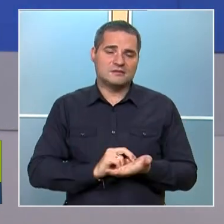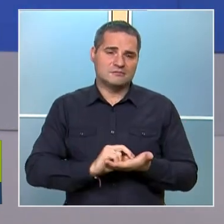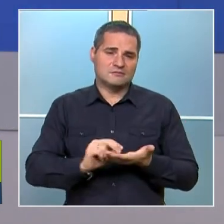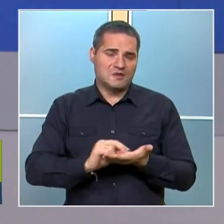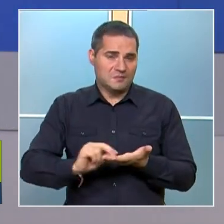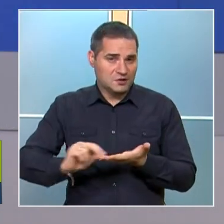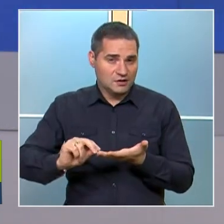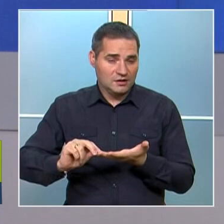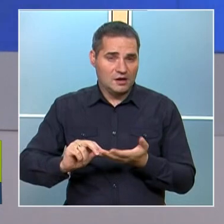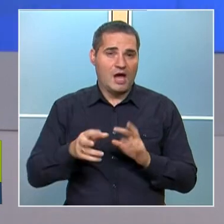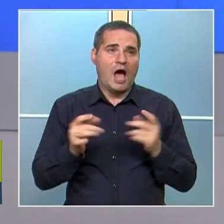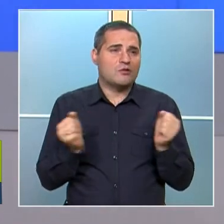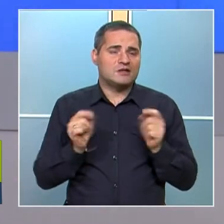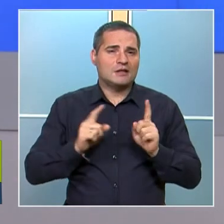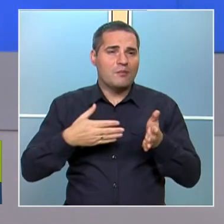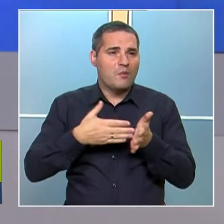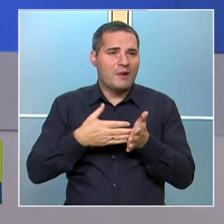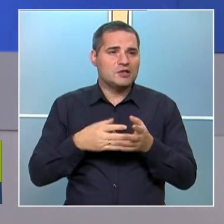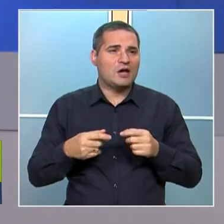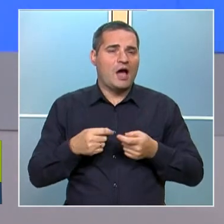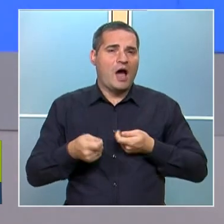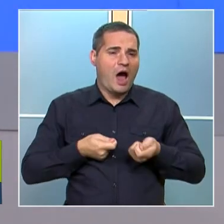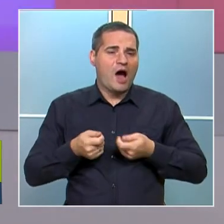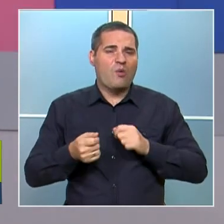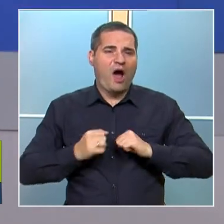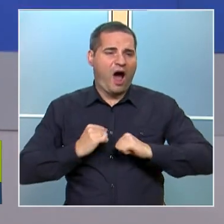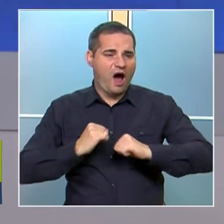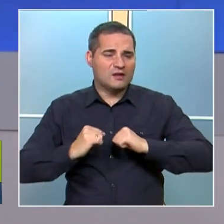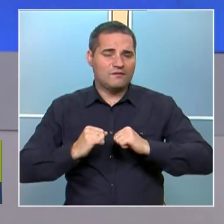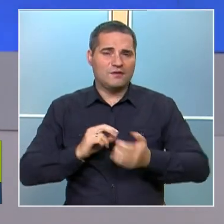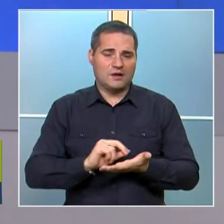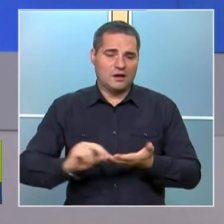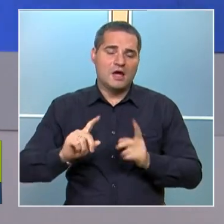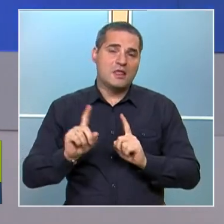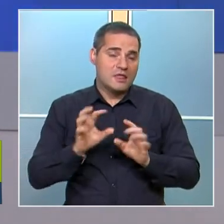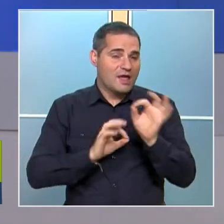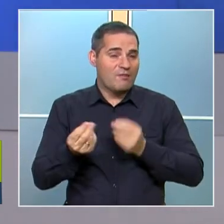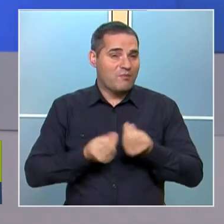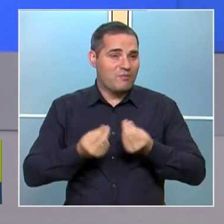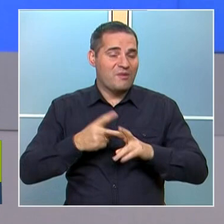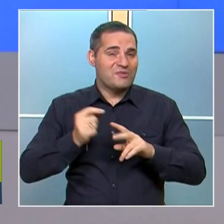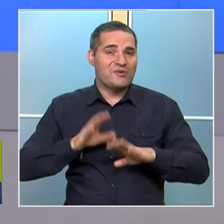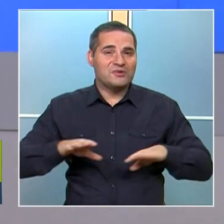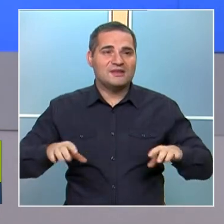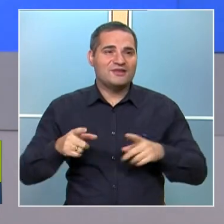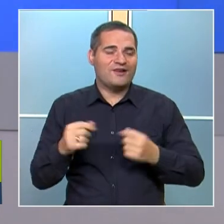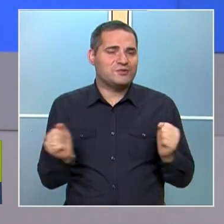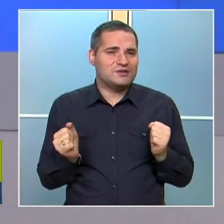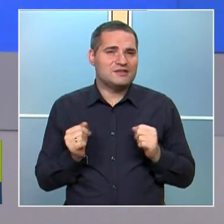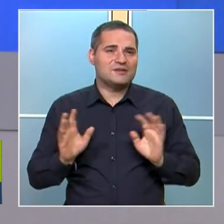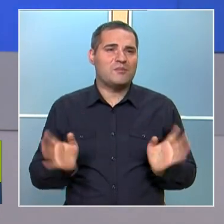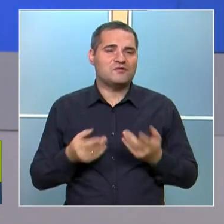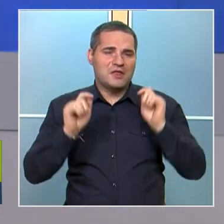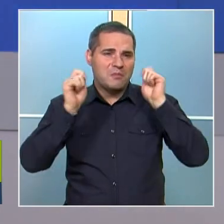Тоест, стреса не му пречи, а го мотивира. Активира го все повече. Няма проблем. Но ако детето това го стресира и то